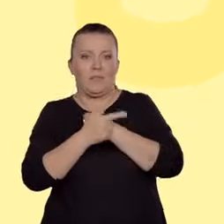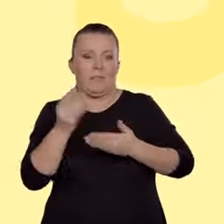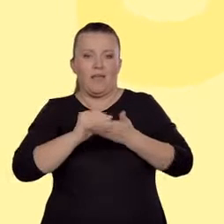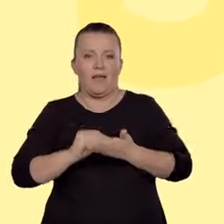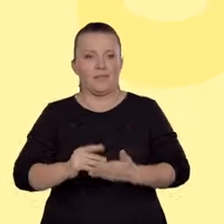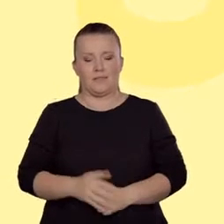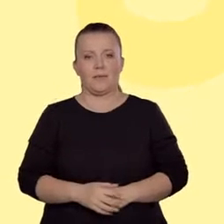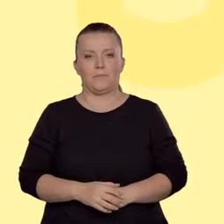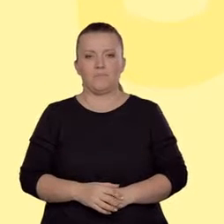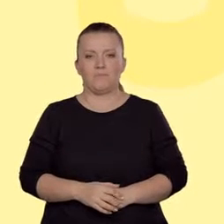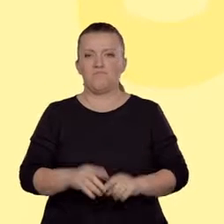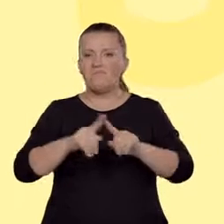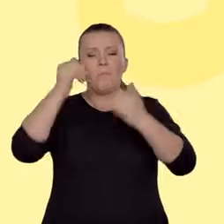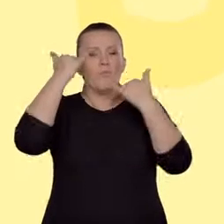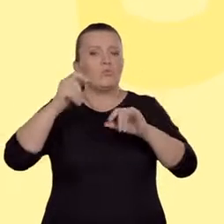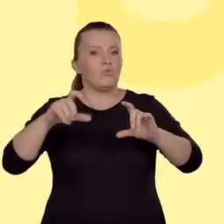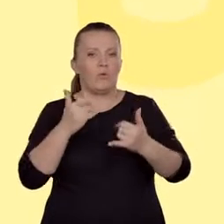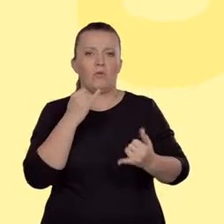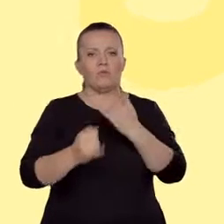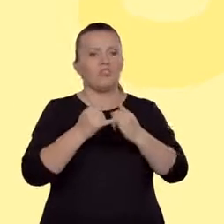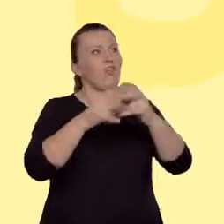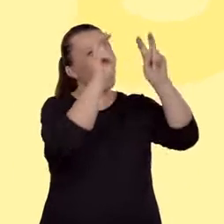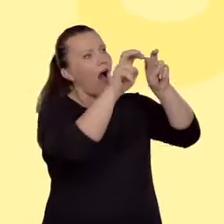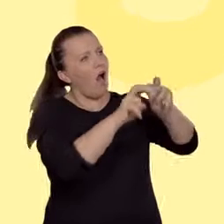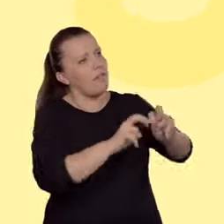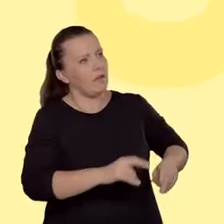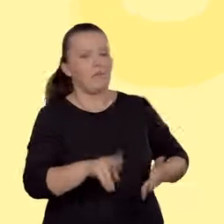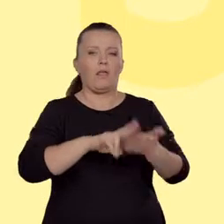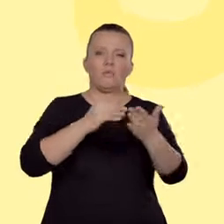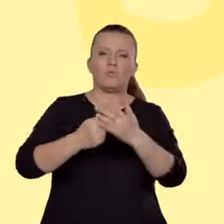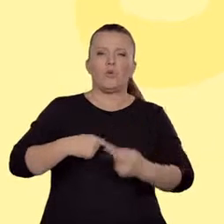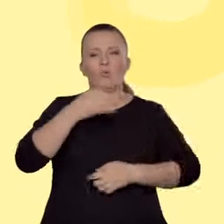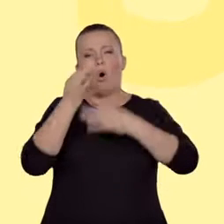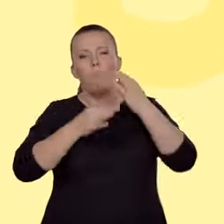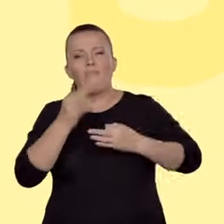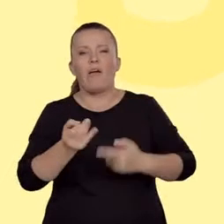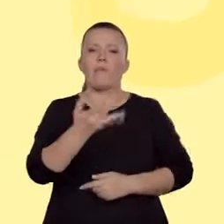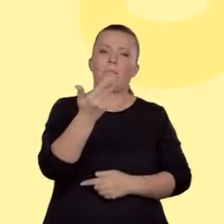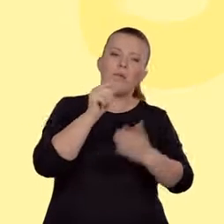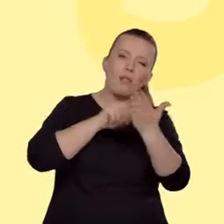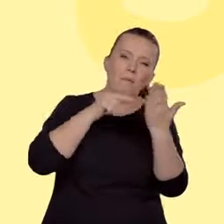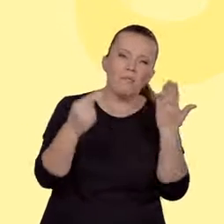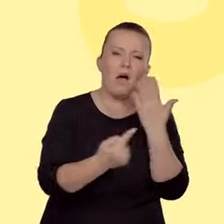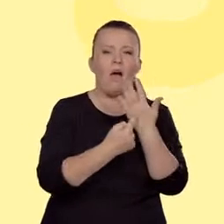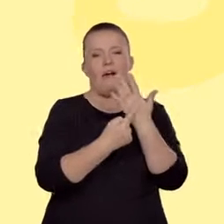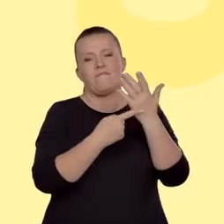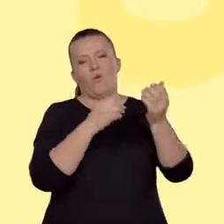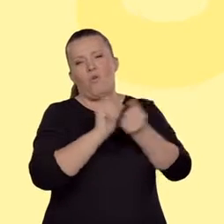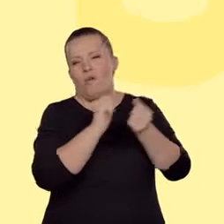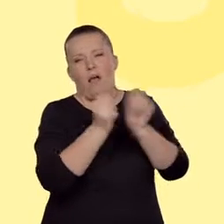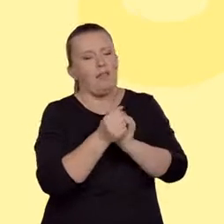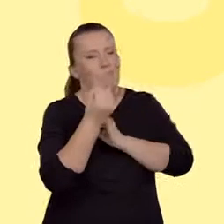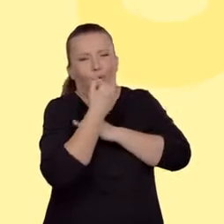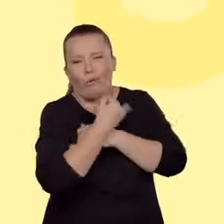Błędne jest także mechaniczne analizowanie tekstu, np. wyliczanie środków stylistycznych bez związku z propozycją interpretacyjną. Nie ma